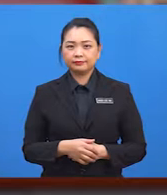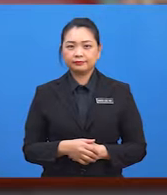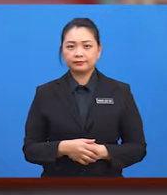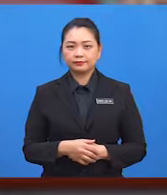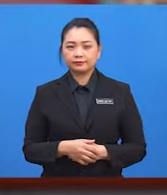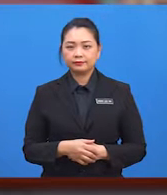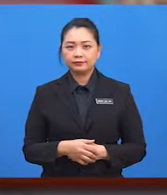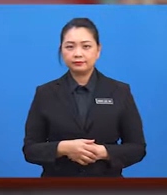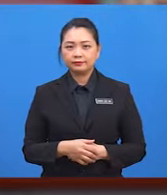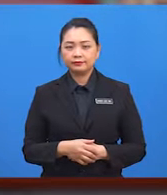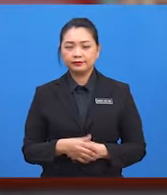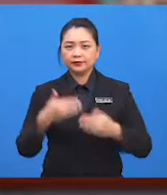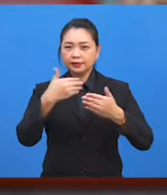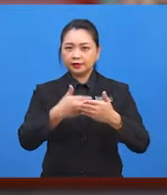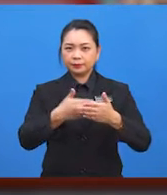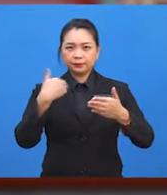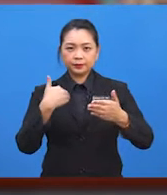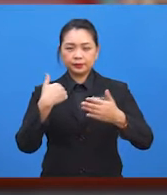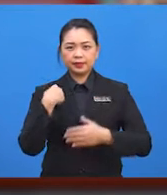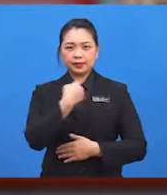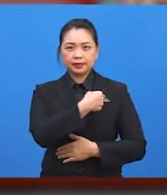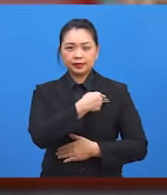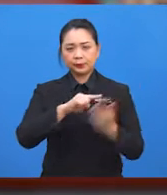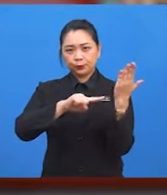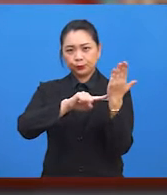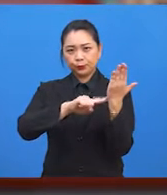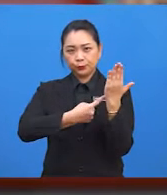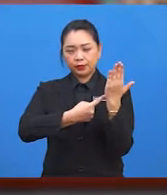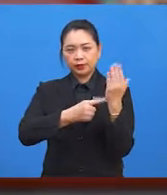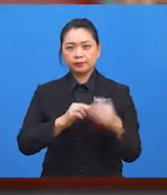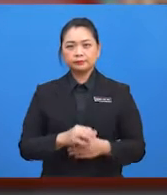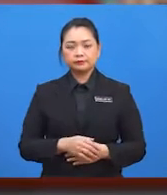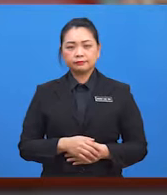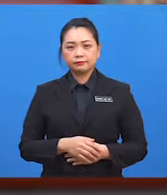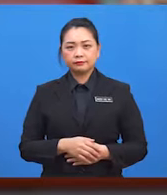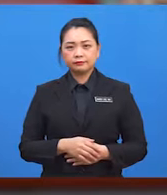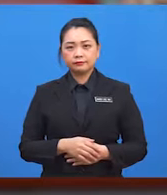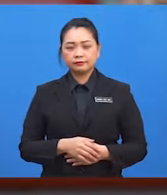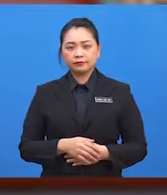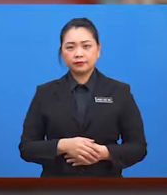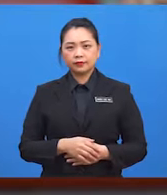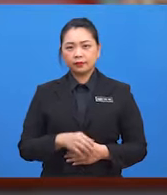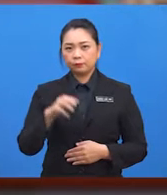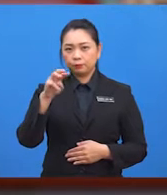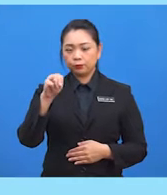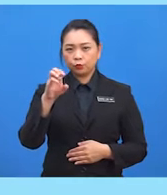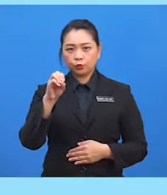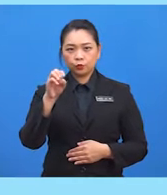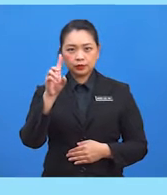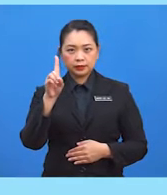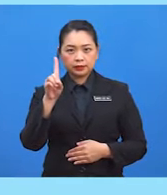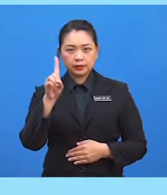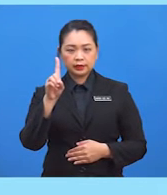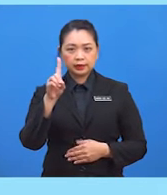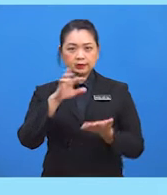Sebelum kita bermula, pastikan mood kalkulator anda berada